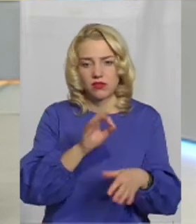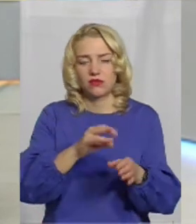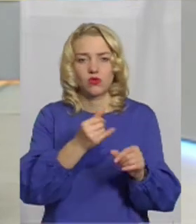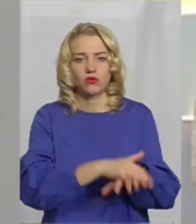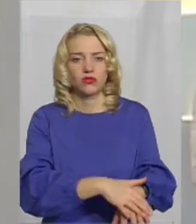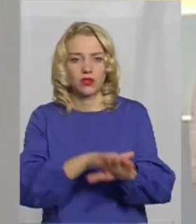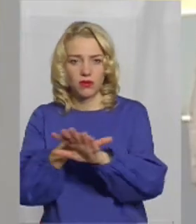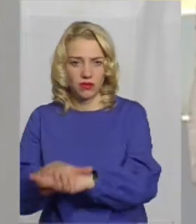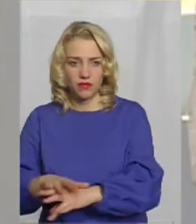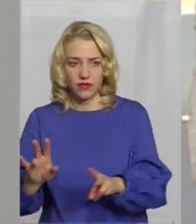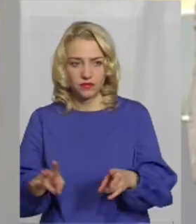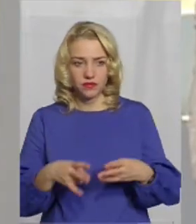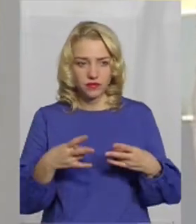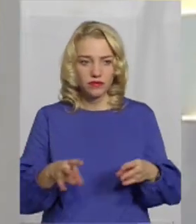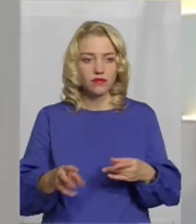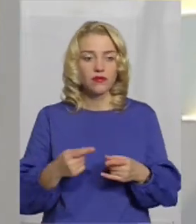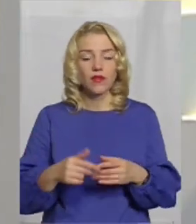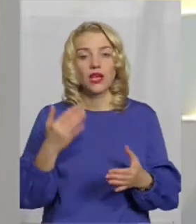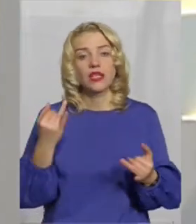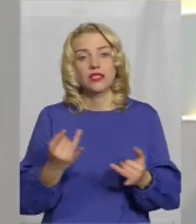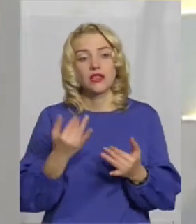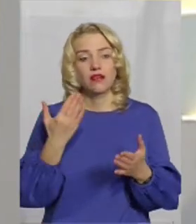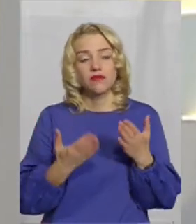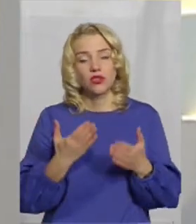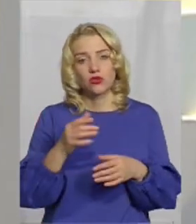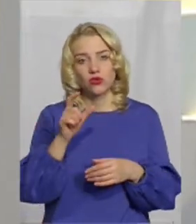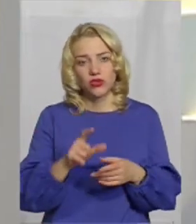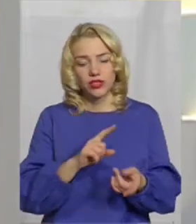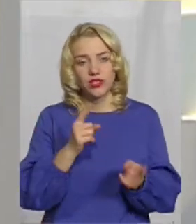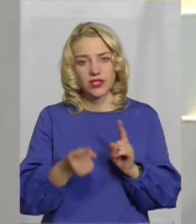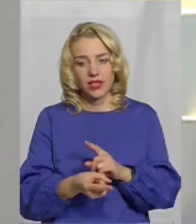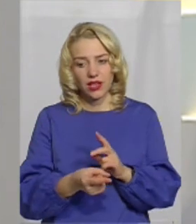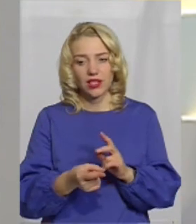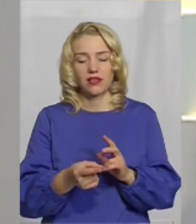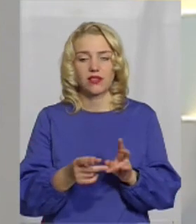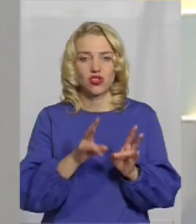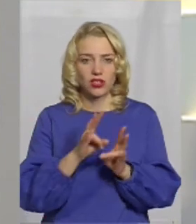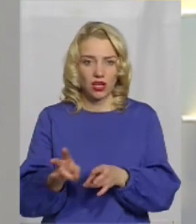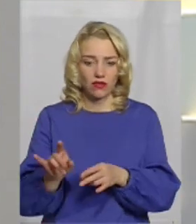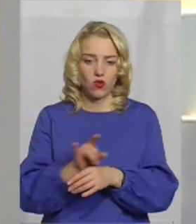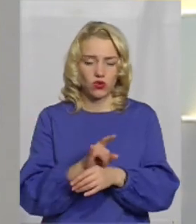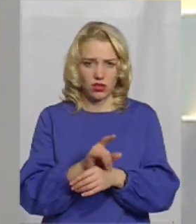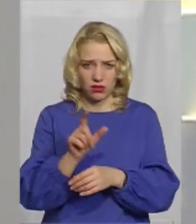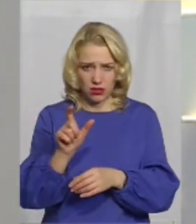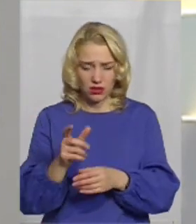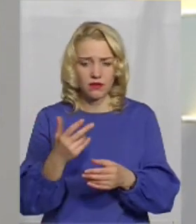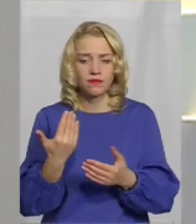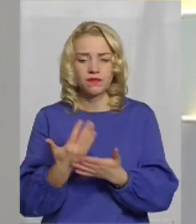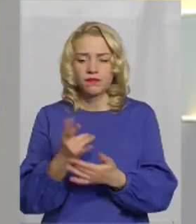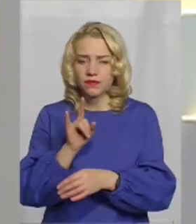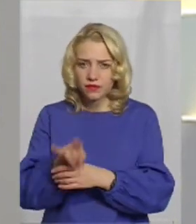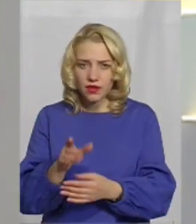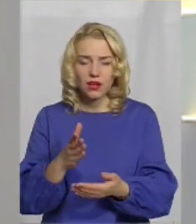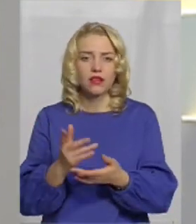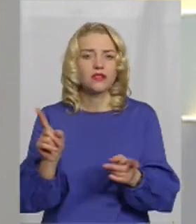кошти. А от цікаво, все ж таки, якщо людина стала жертвою шахрая, її ошукали, ось які її кроки повинні бути,